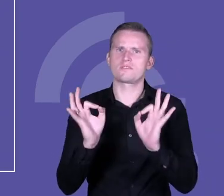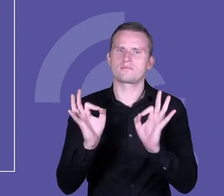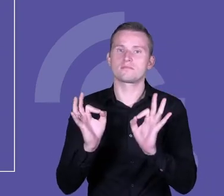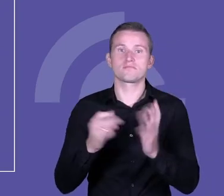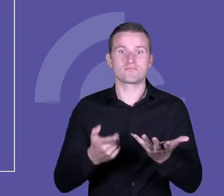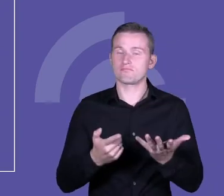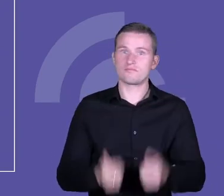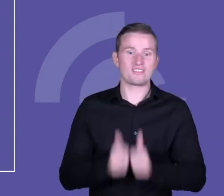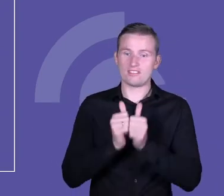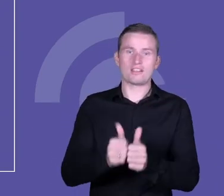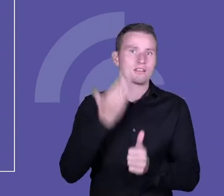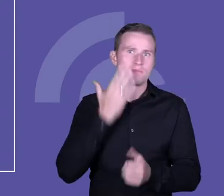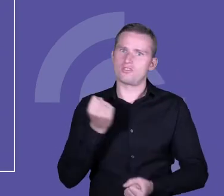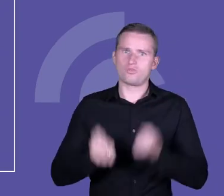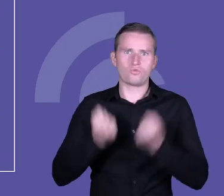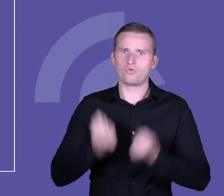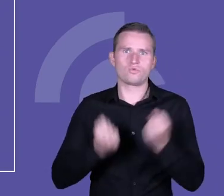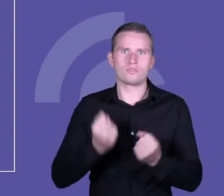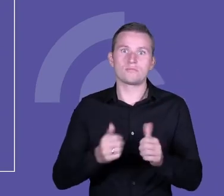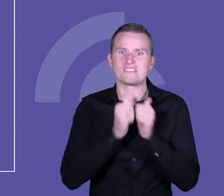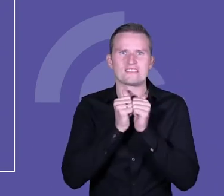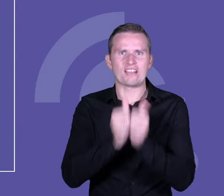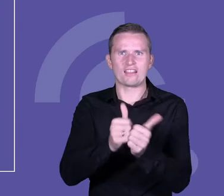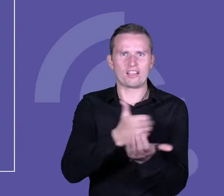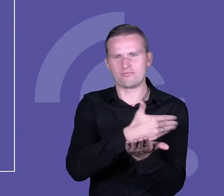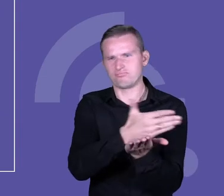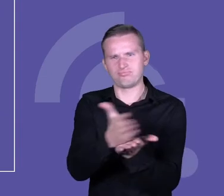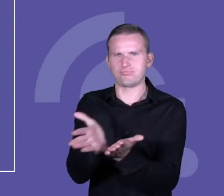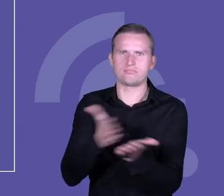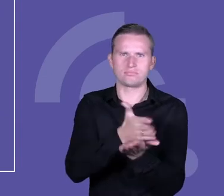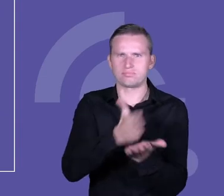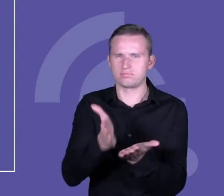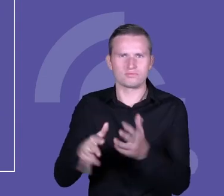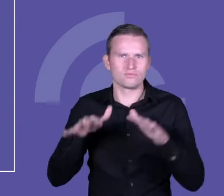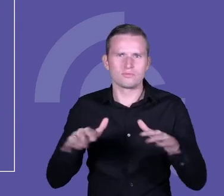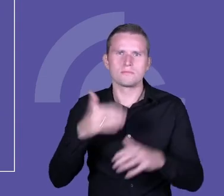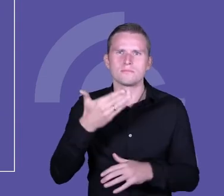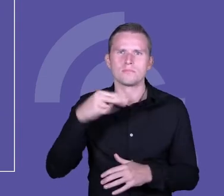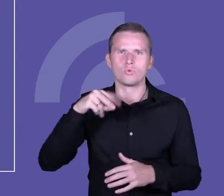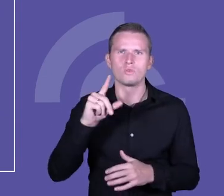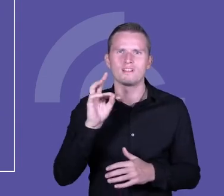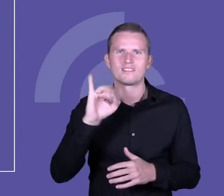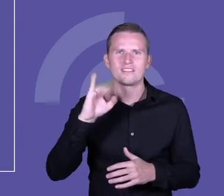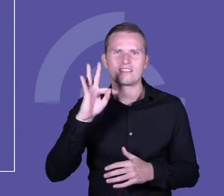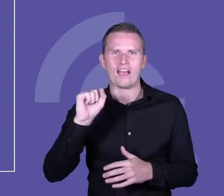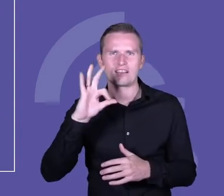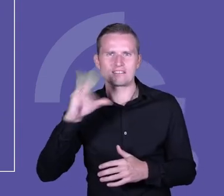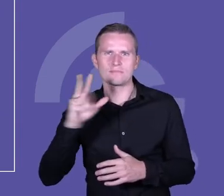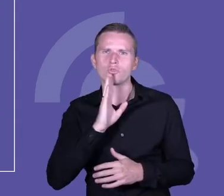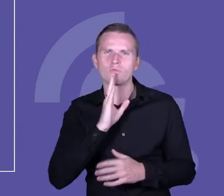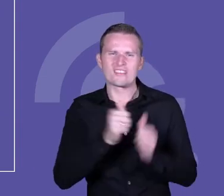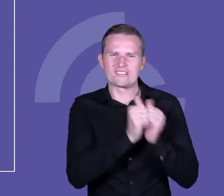powiedziałabym wielopłaszczyznową, wielozadaniową, multitaskową, jak się dzisiaj tak nieładnie może trochę mówi, to warto